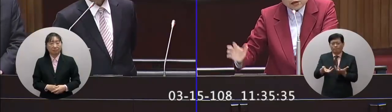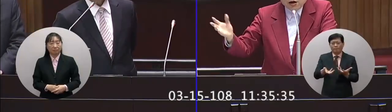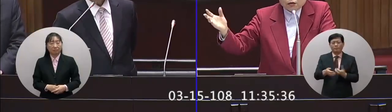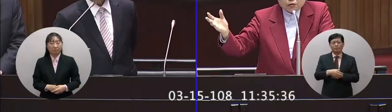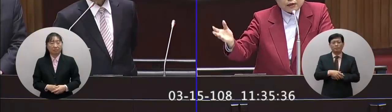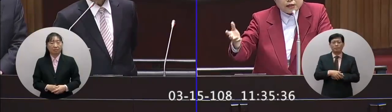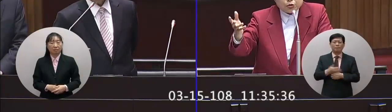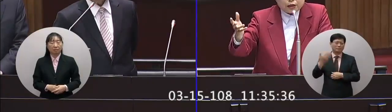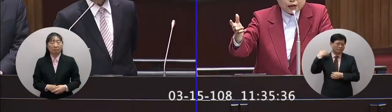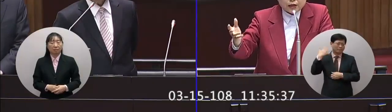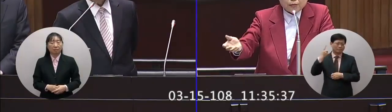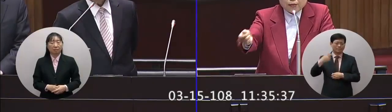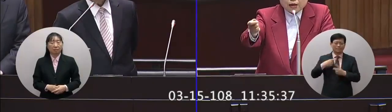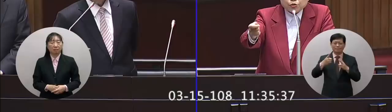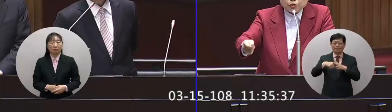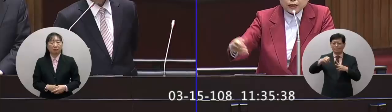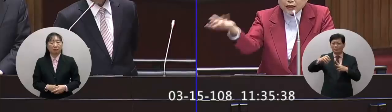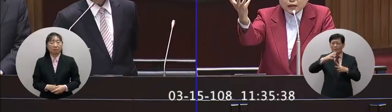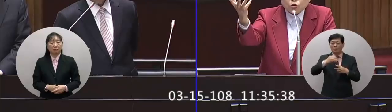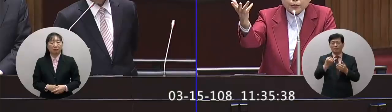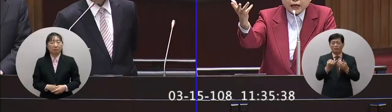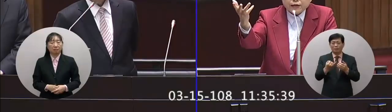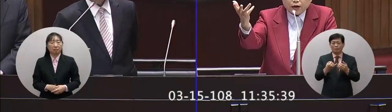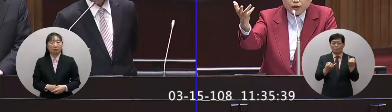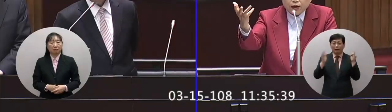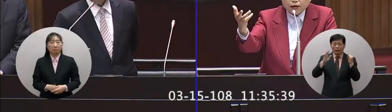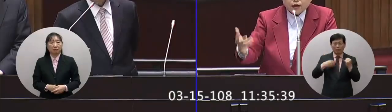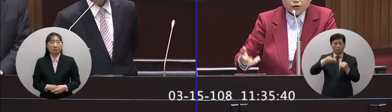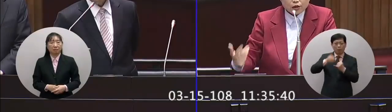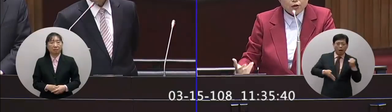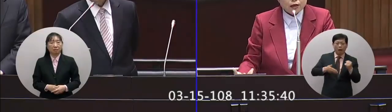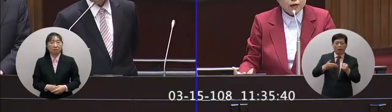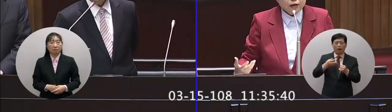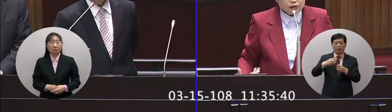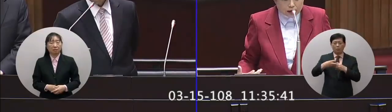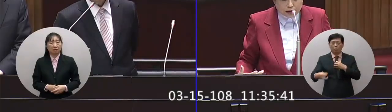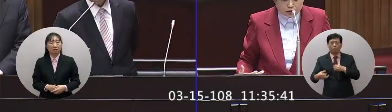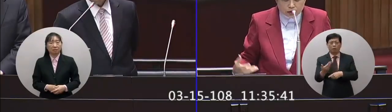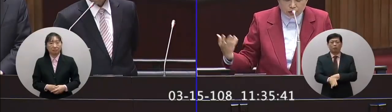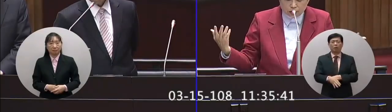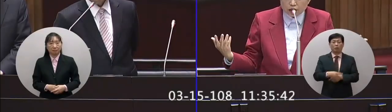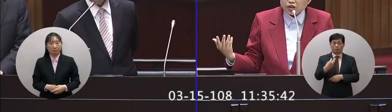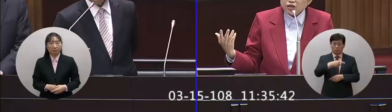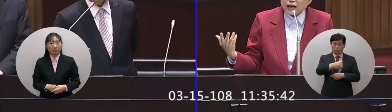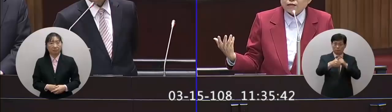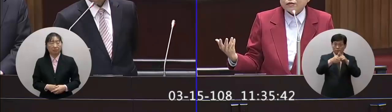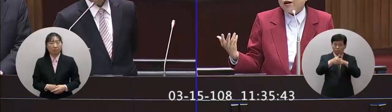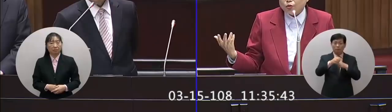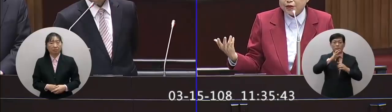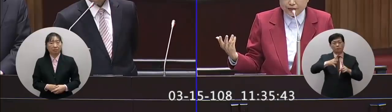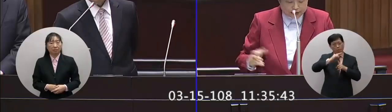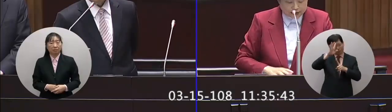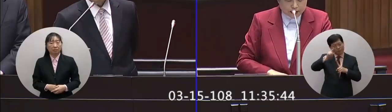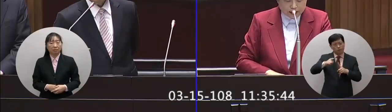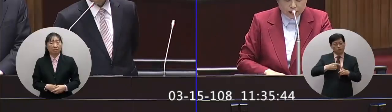共憤小燈泡才幾歲跟他媽媽出去咔嚓頭就被砍掉了然後最後呢這個人卻是用精杖